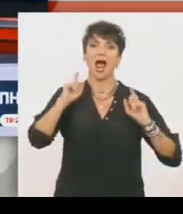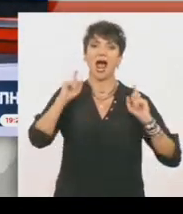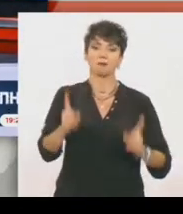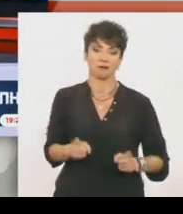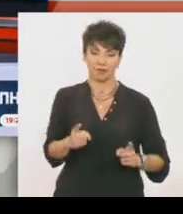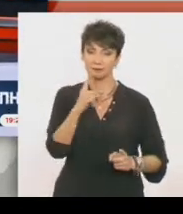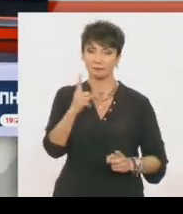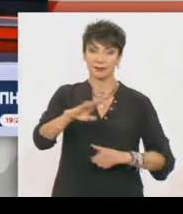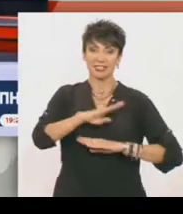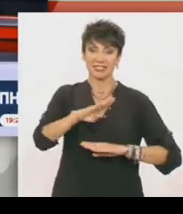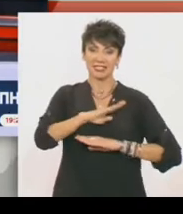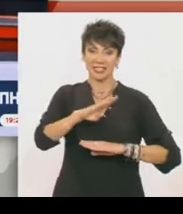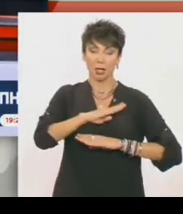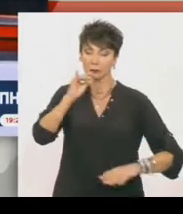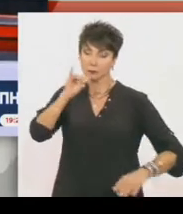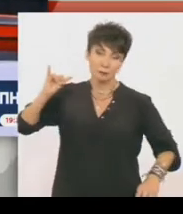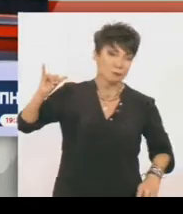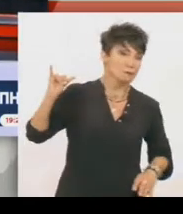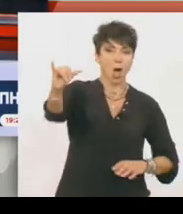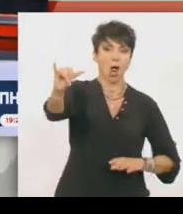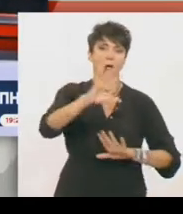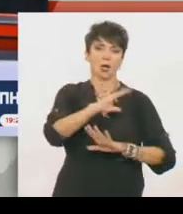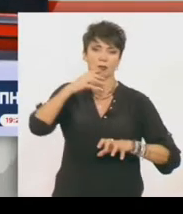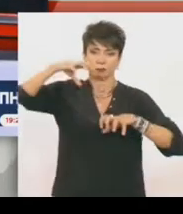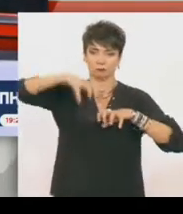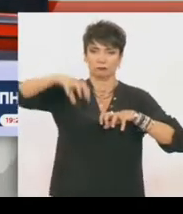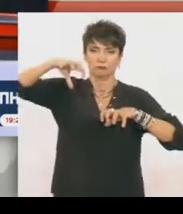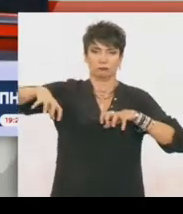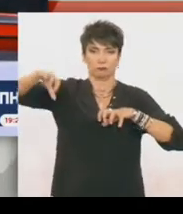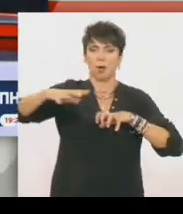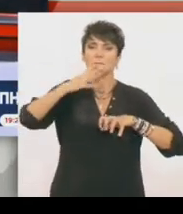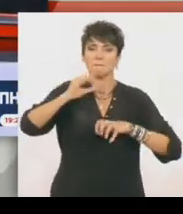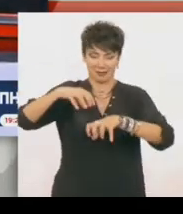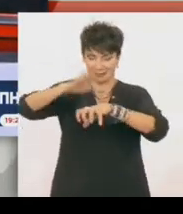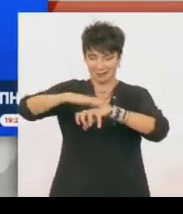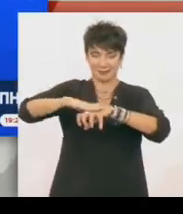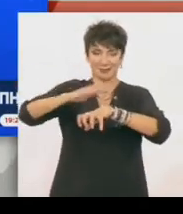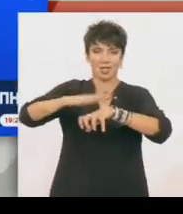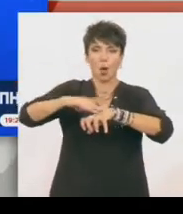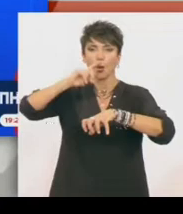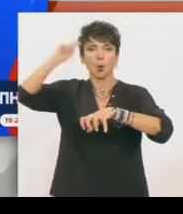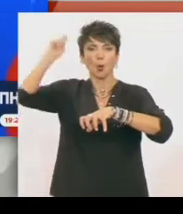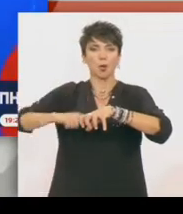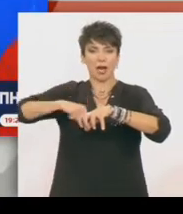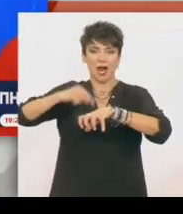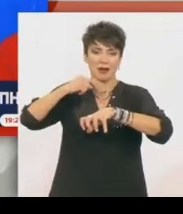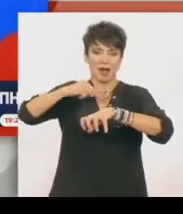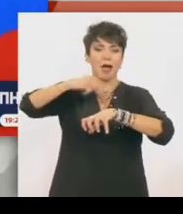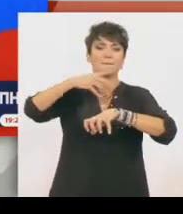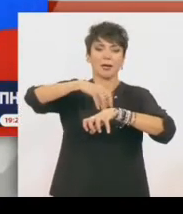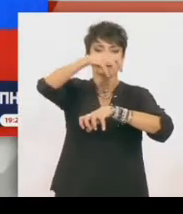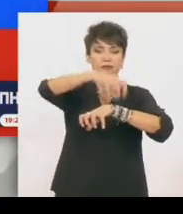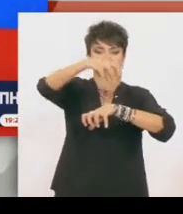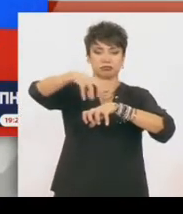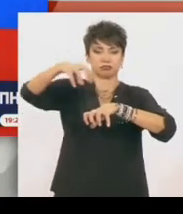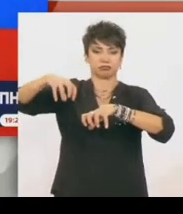μόνιμος στρατός σε επίμαχες περιοχές νατοικός. Στις χώρες πέρεξ της Ουκρανίας και της Ουσιαστίας. Ουσιαστικά το δήλωσε ο